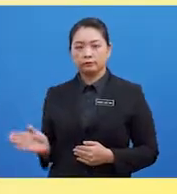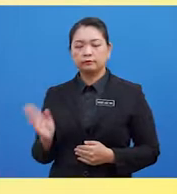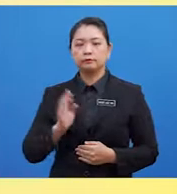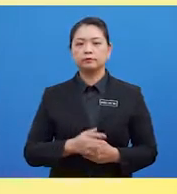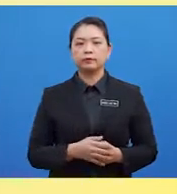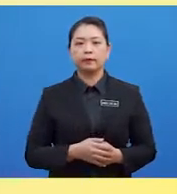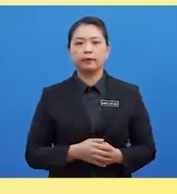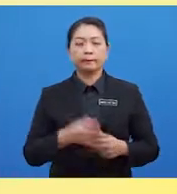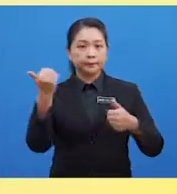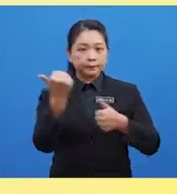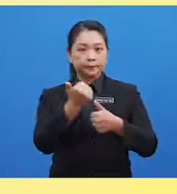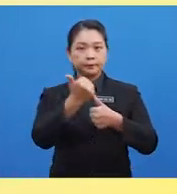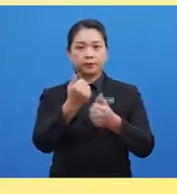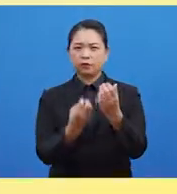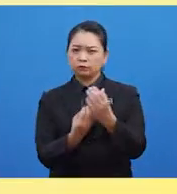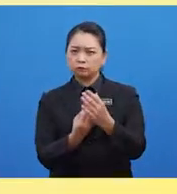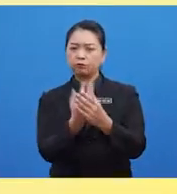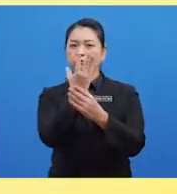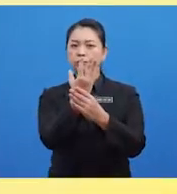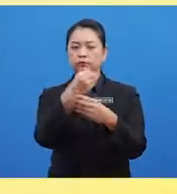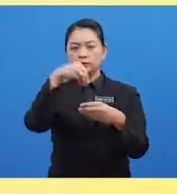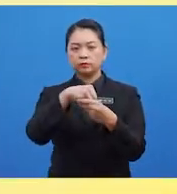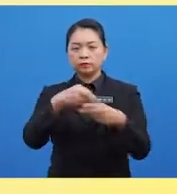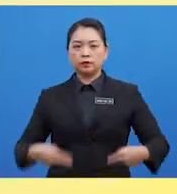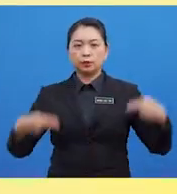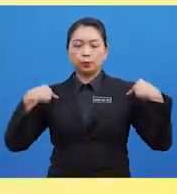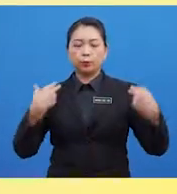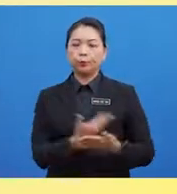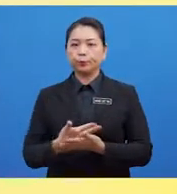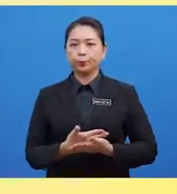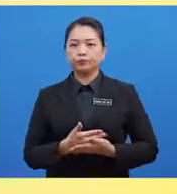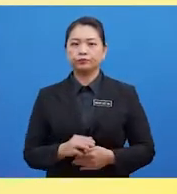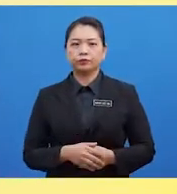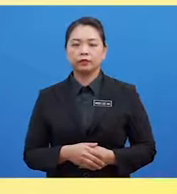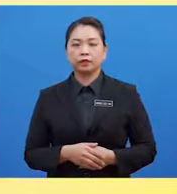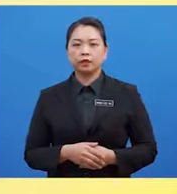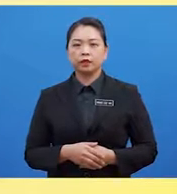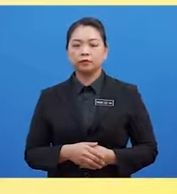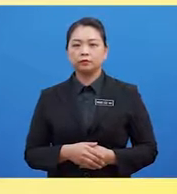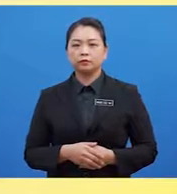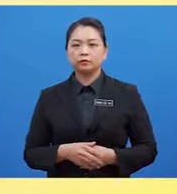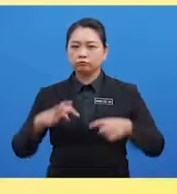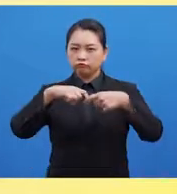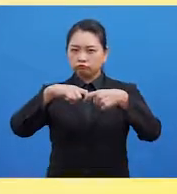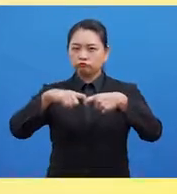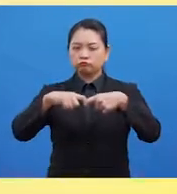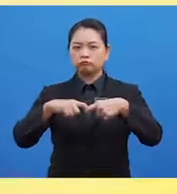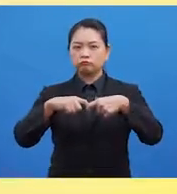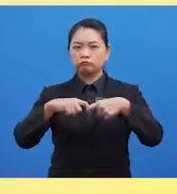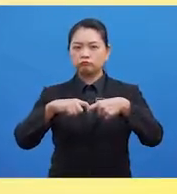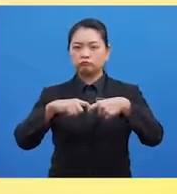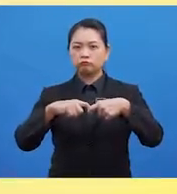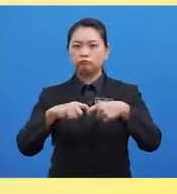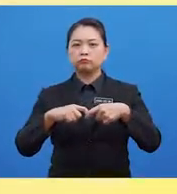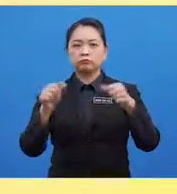Ialah Yang pertama Muncul Dalam Hidup Bayi Ia Dikaitkan Secara Tidak Langsung Dengan Naluri